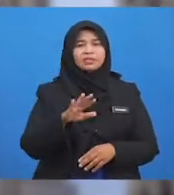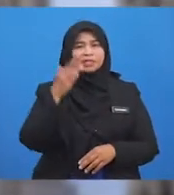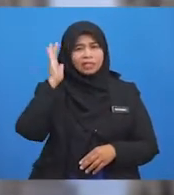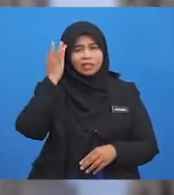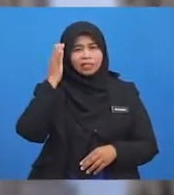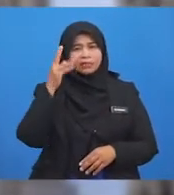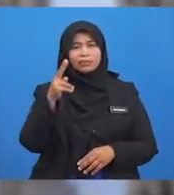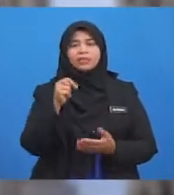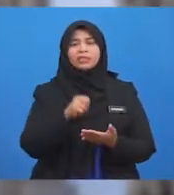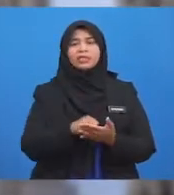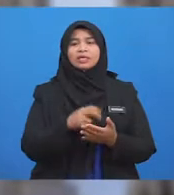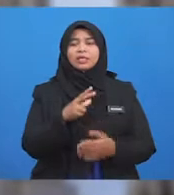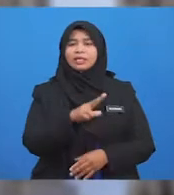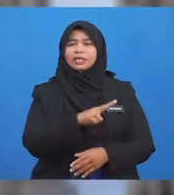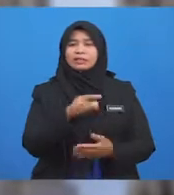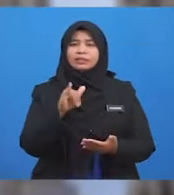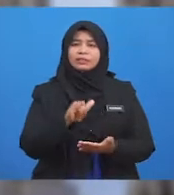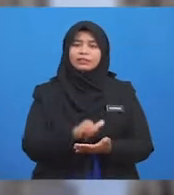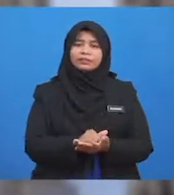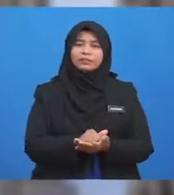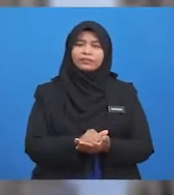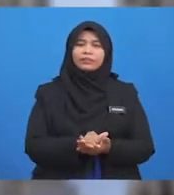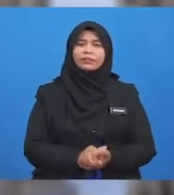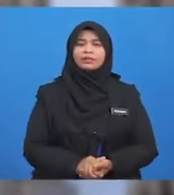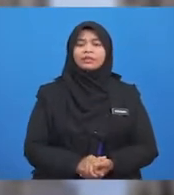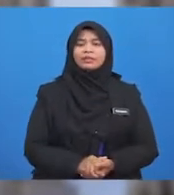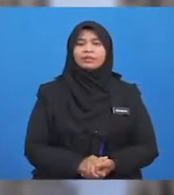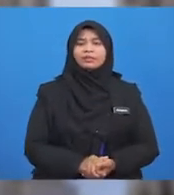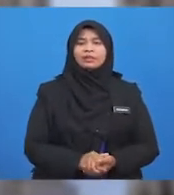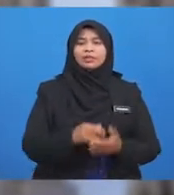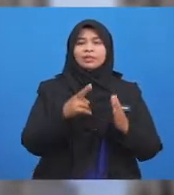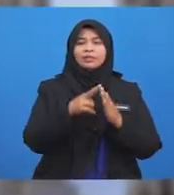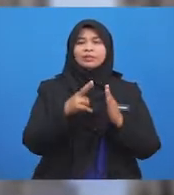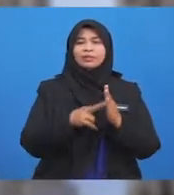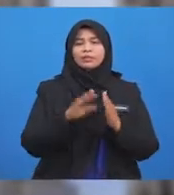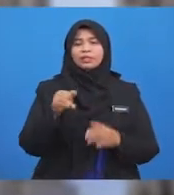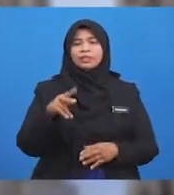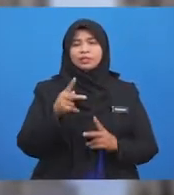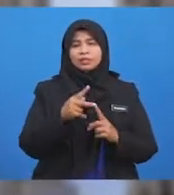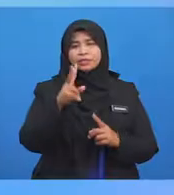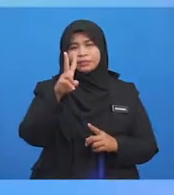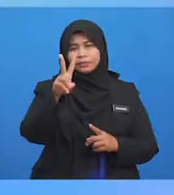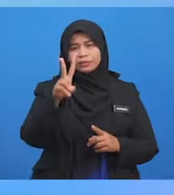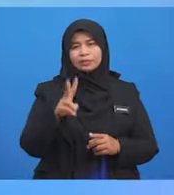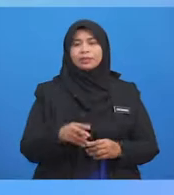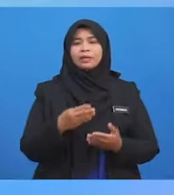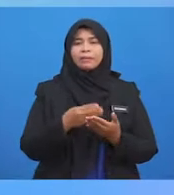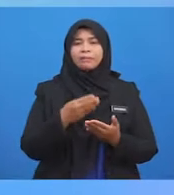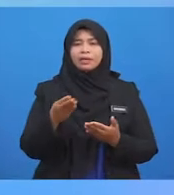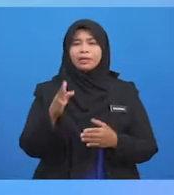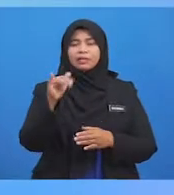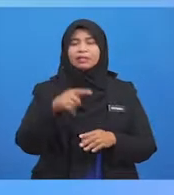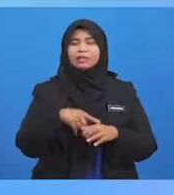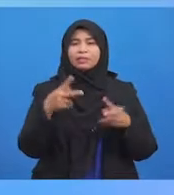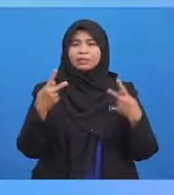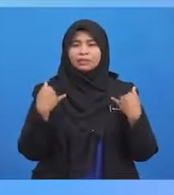harta tersebut Beralih kita kepada rukun yang kedua Iaitu Barang yang dijual